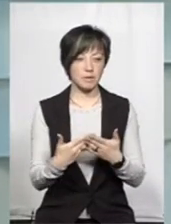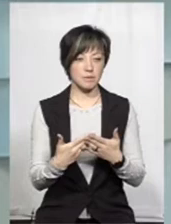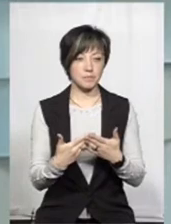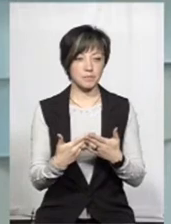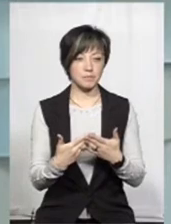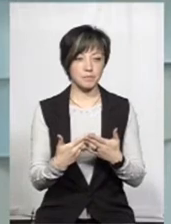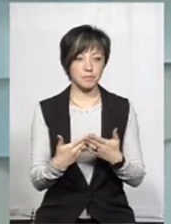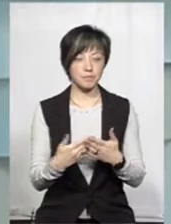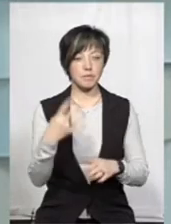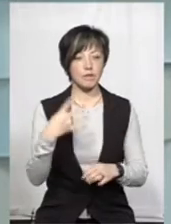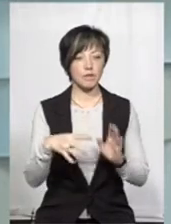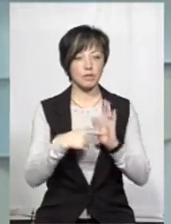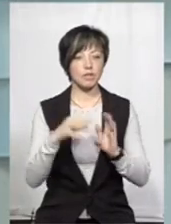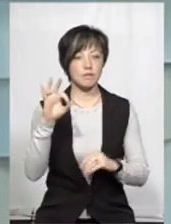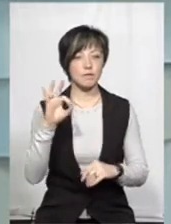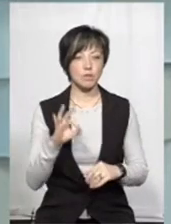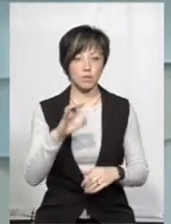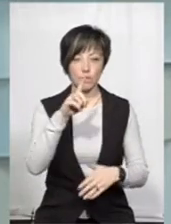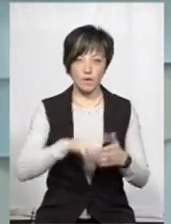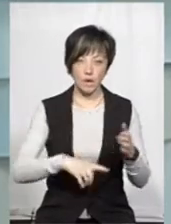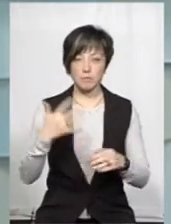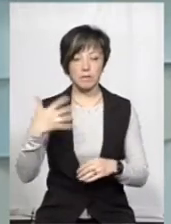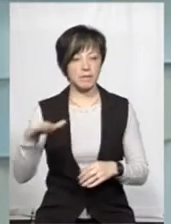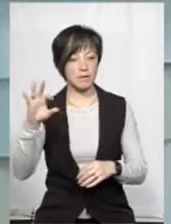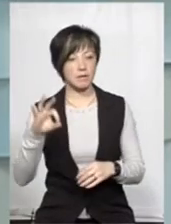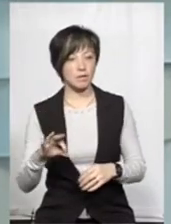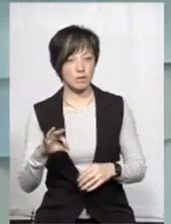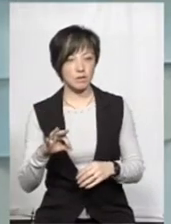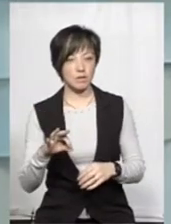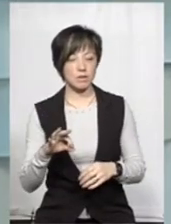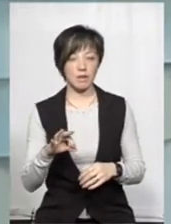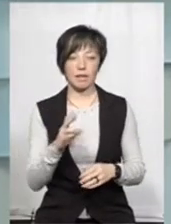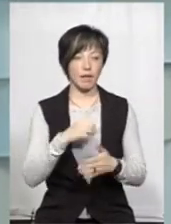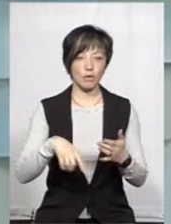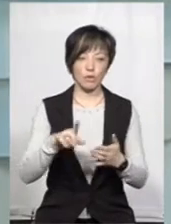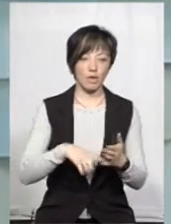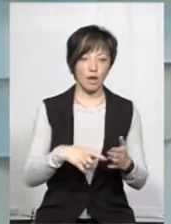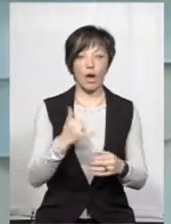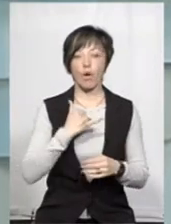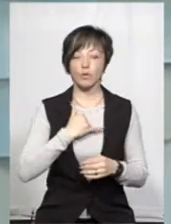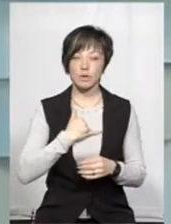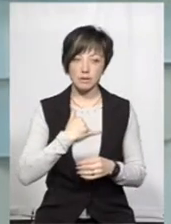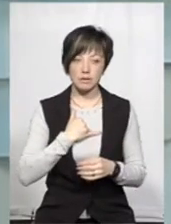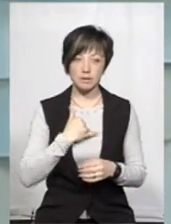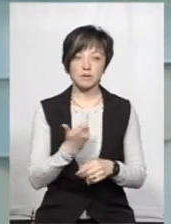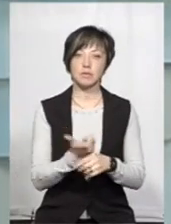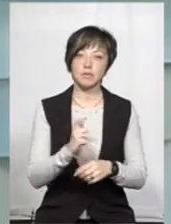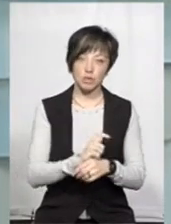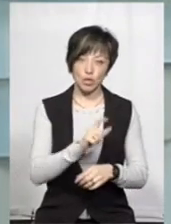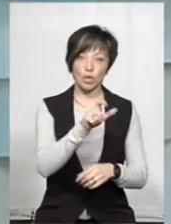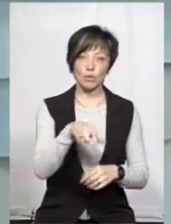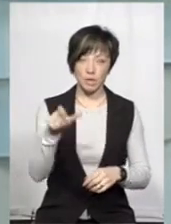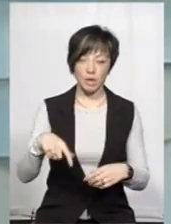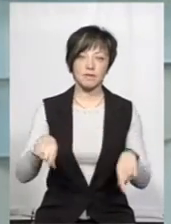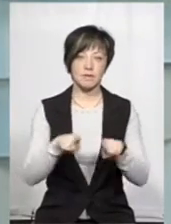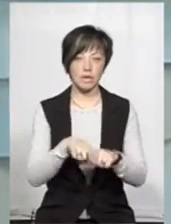46% довіряють, то 50% з хвостиком не довіряє, а в нас більше людей